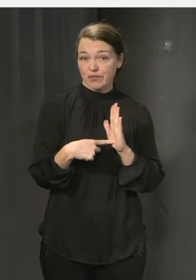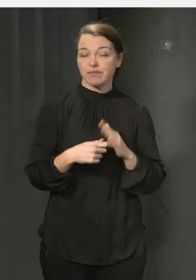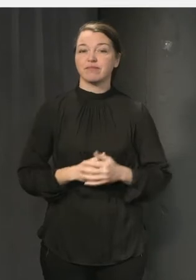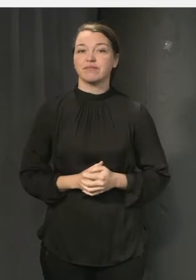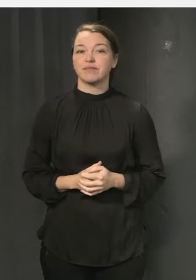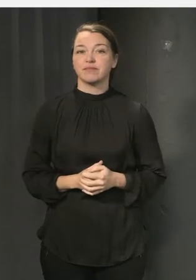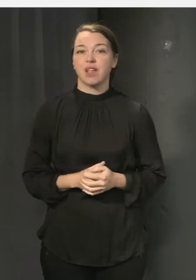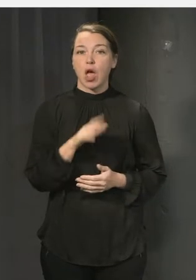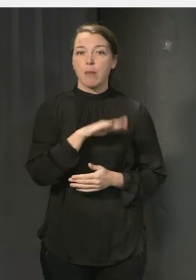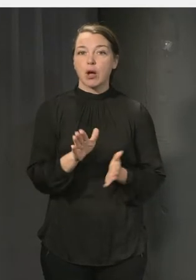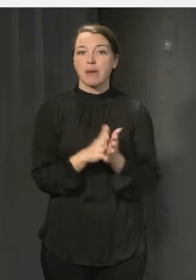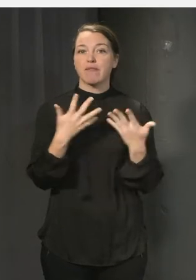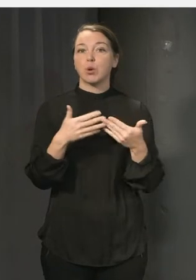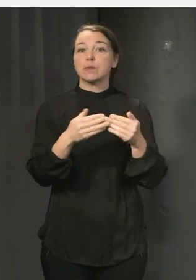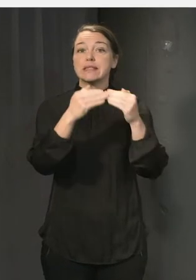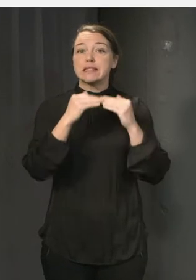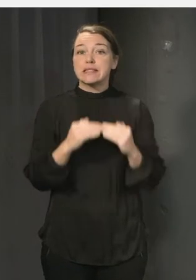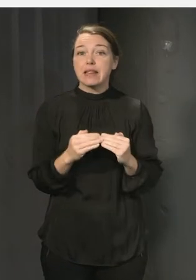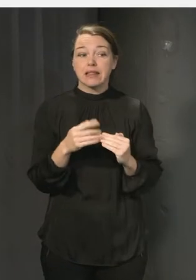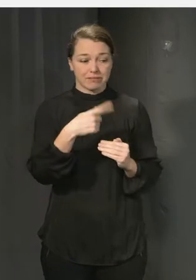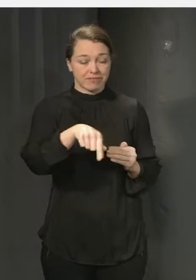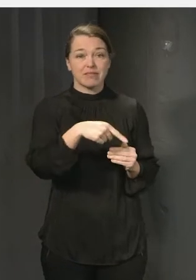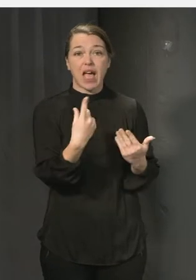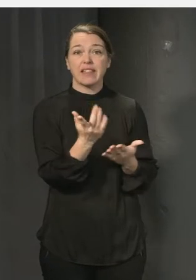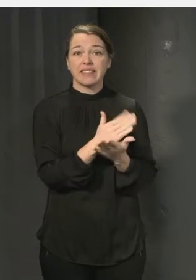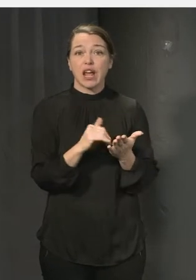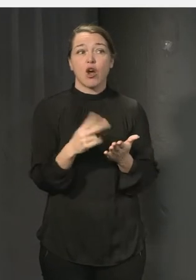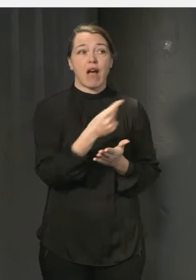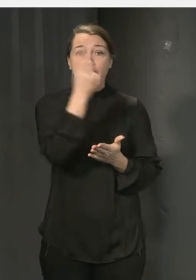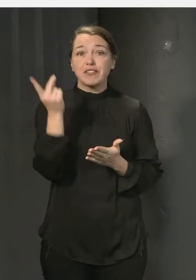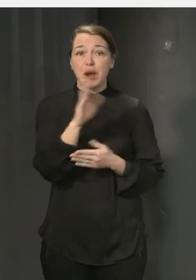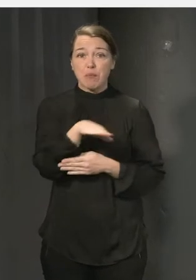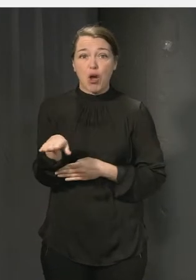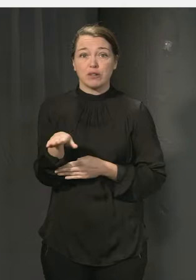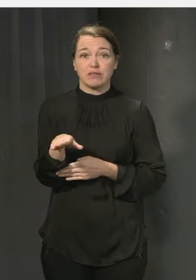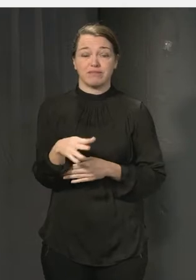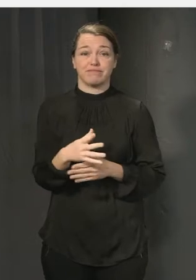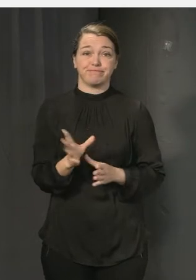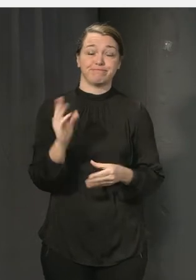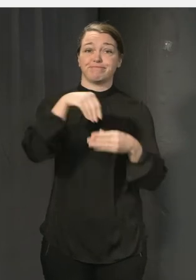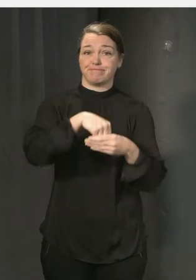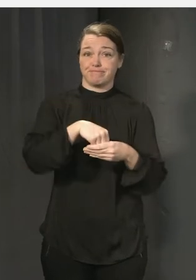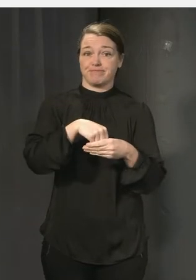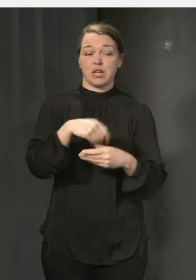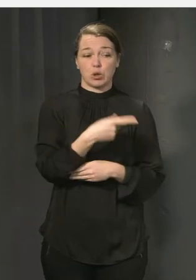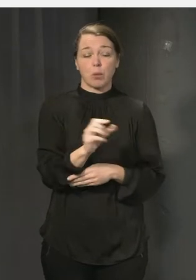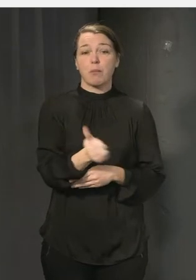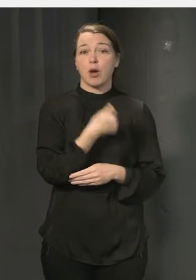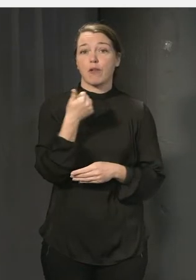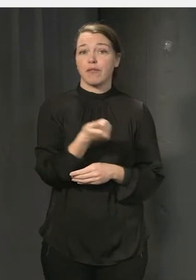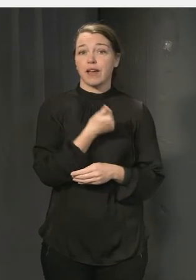Barn med funktionsnedsättning är ju en del mängd av alla andra barn och behöver också